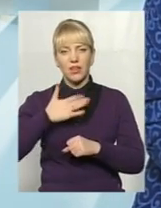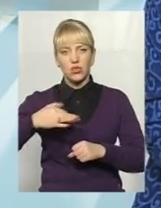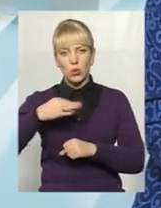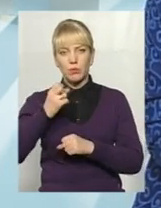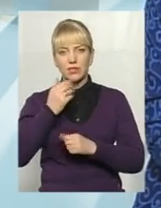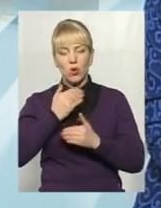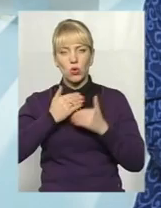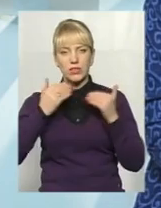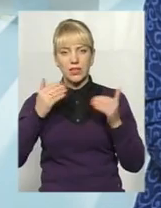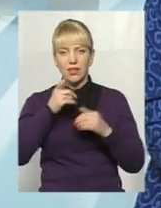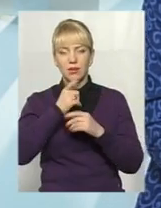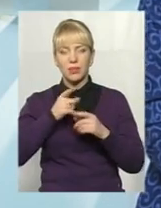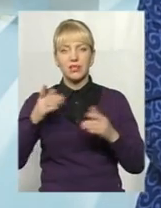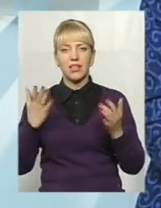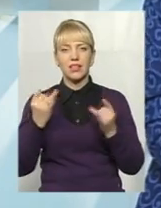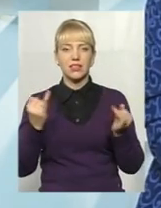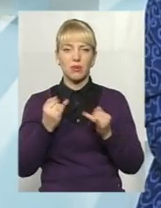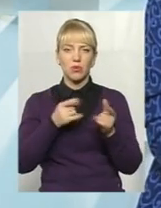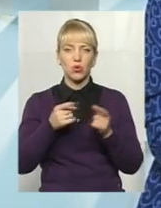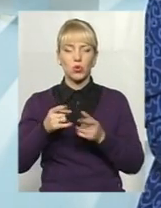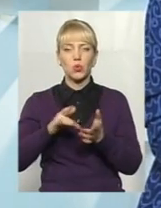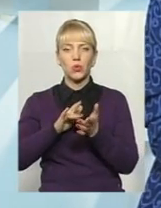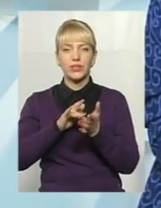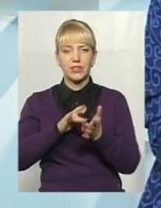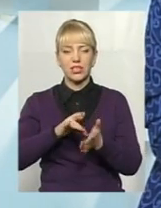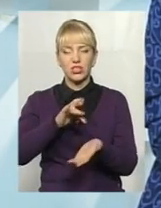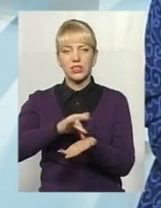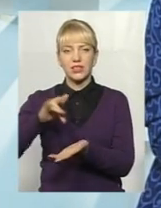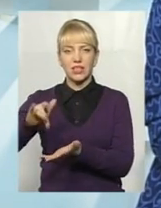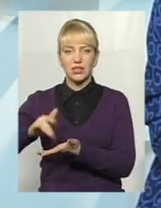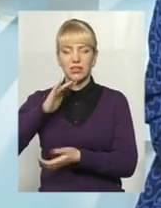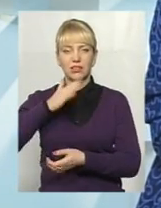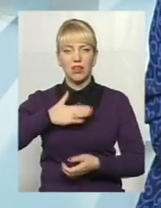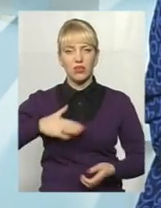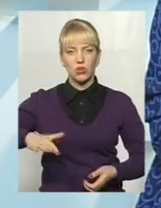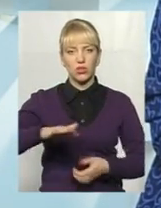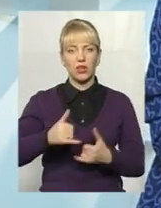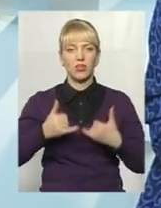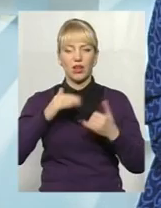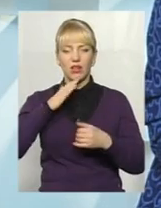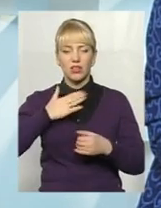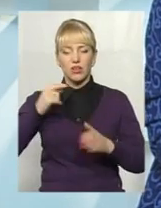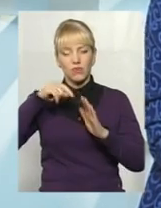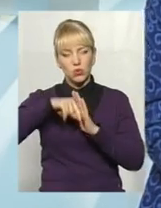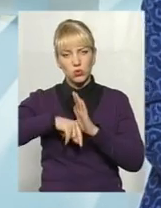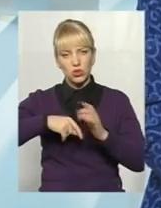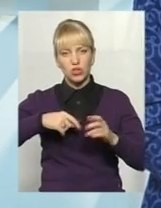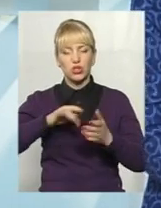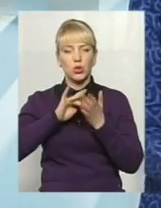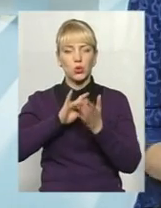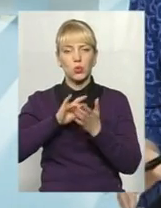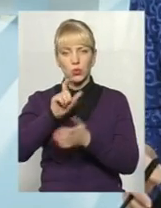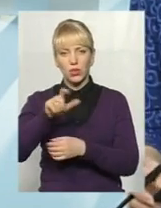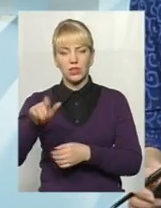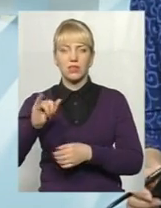цікавинки приготували туристичні центри нашого краю для наших внутрішніх туристів і гостей за